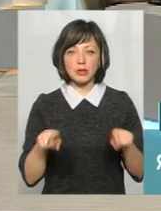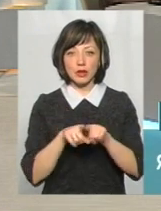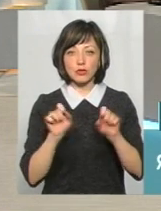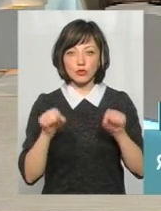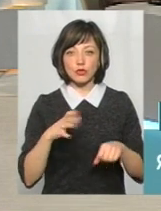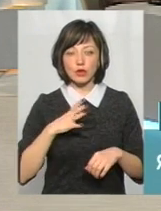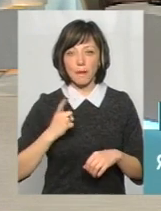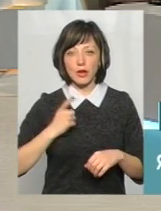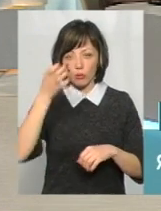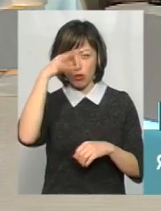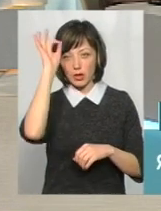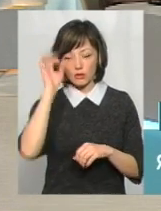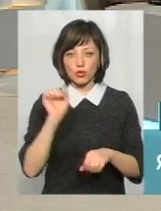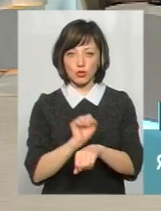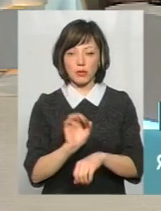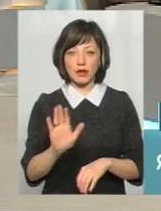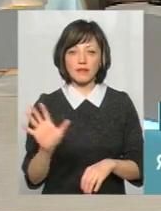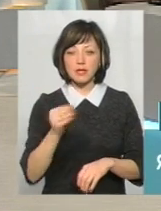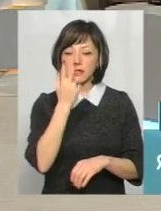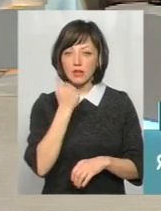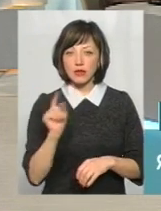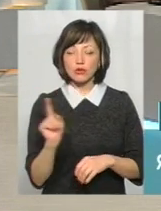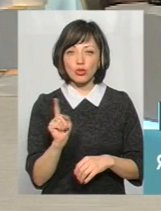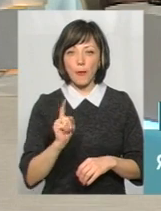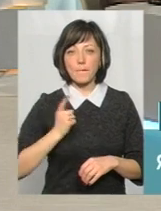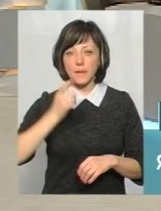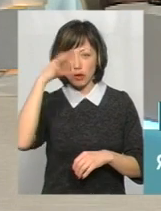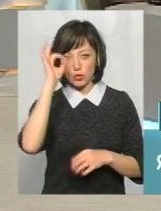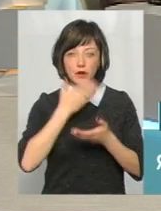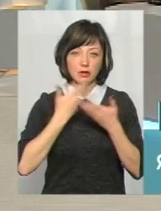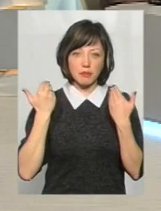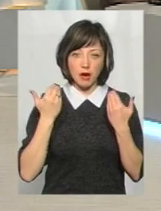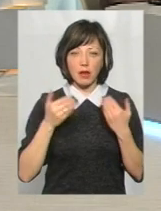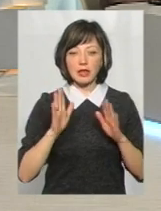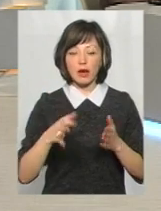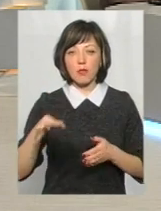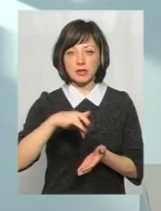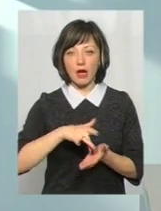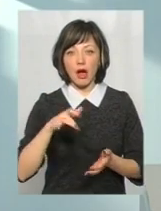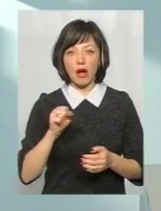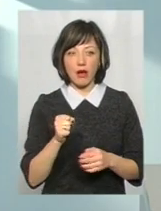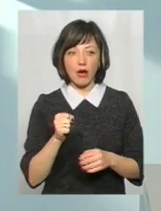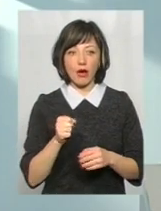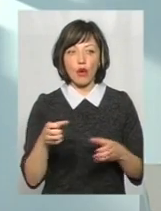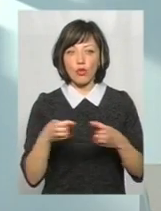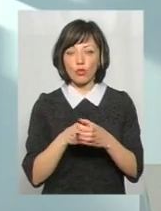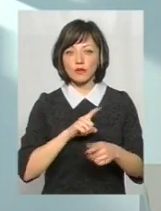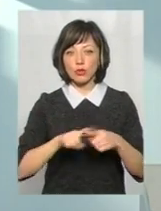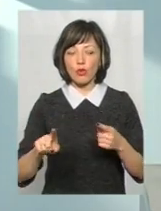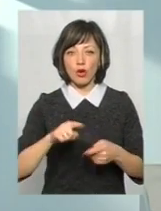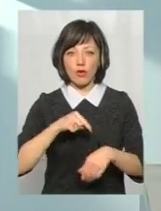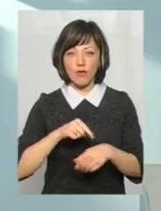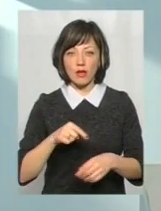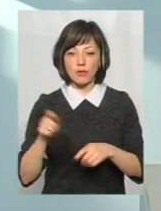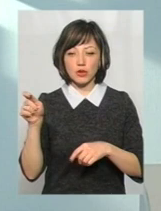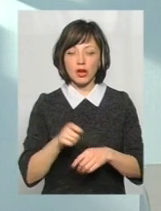може бути патрульна поліція, яка може їх зупинити. Всі звикли до того, що патрульних немає в обласних центрах, а групи, таке реагування, приїжджають на виклики